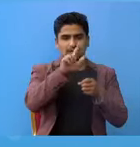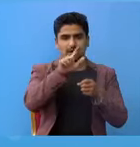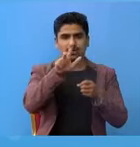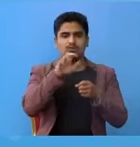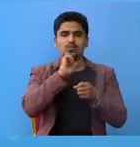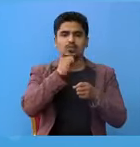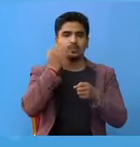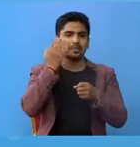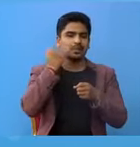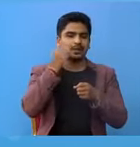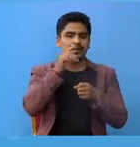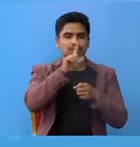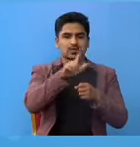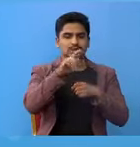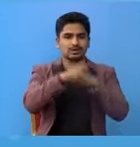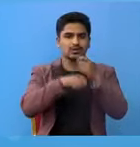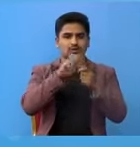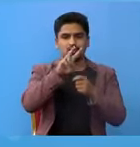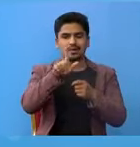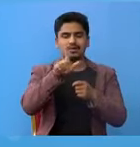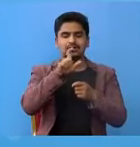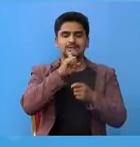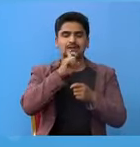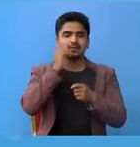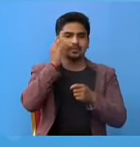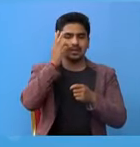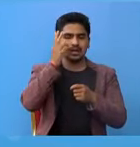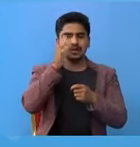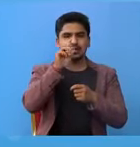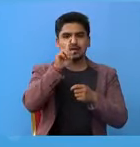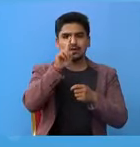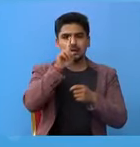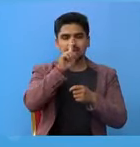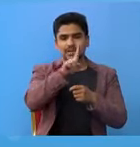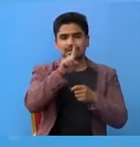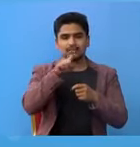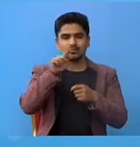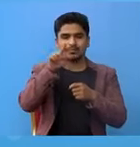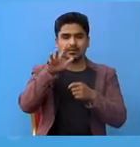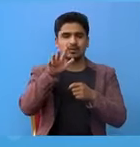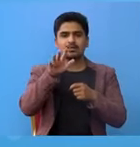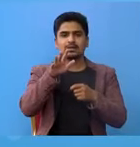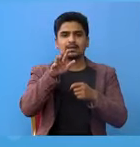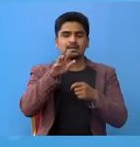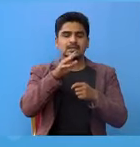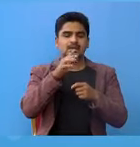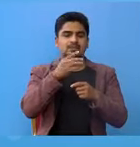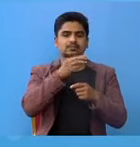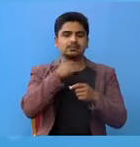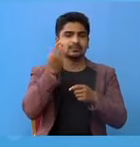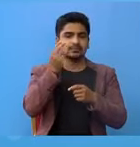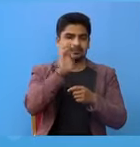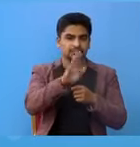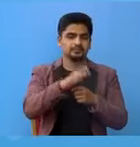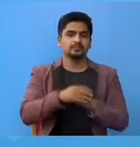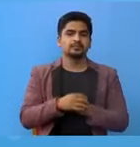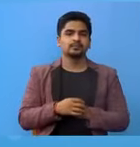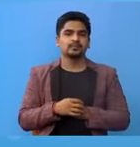मैला को सतत्तर साउन अठ्ठाष याते वियाना एक पंद्र वजे किस्ट मेडिकल कले सिछड अस्पताल में निधन वायको चा